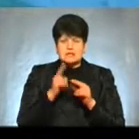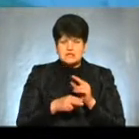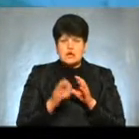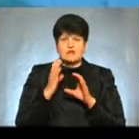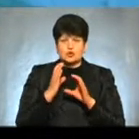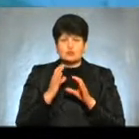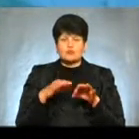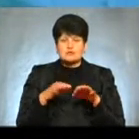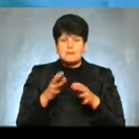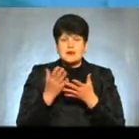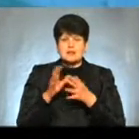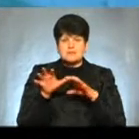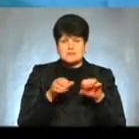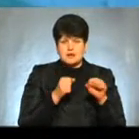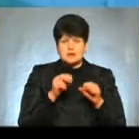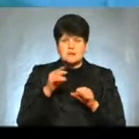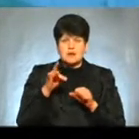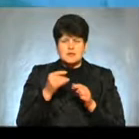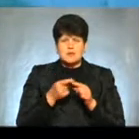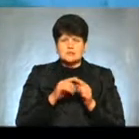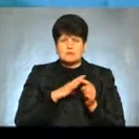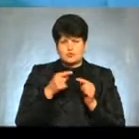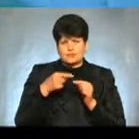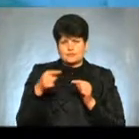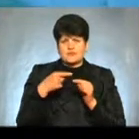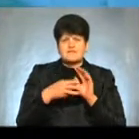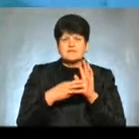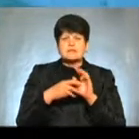нас мали везти в Прип'яті А це було вісім кілометрів від того